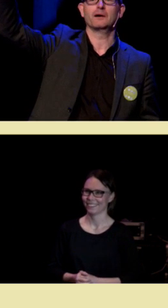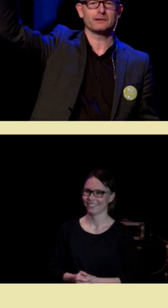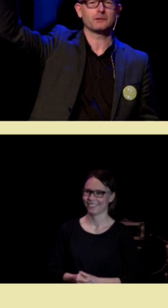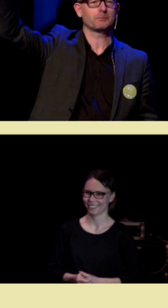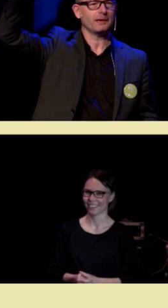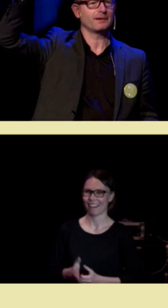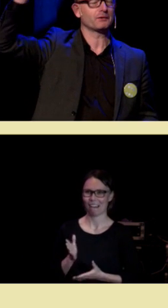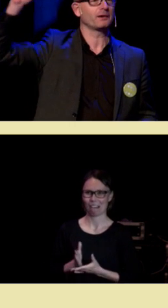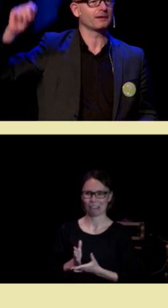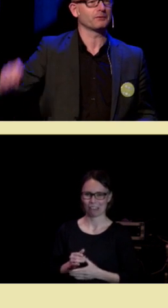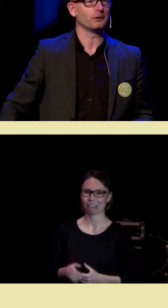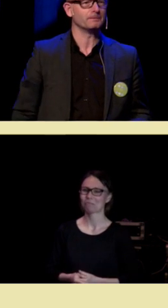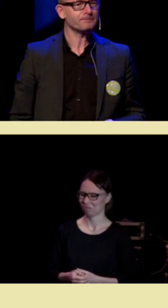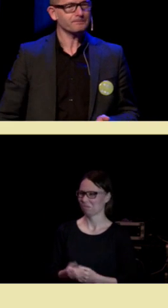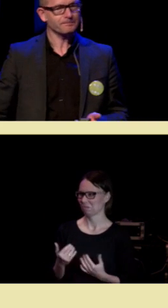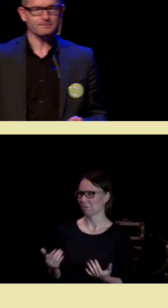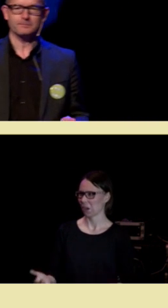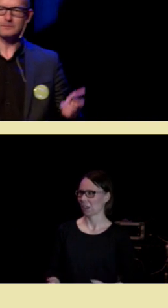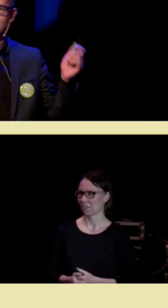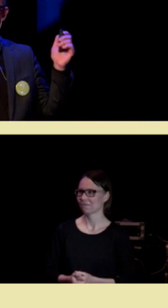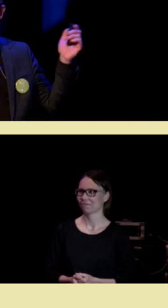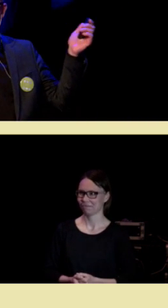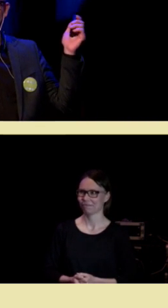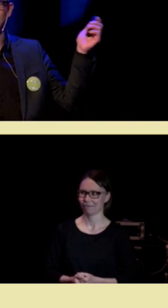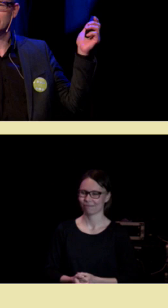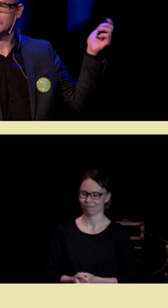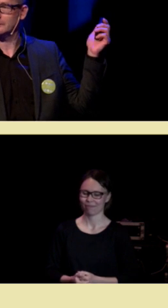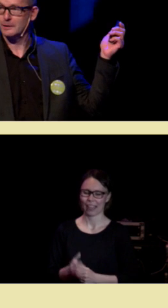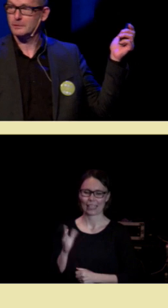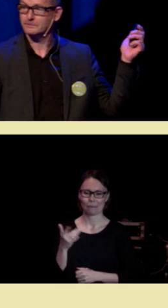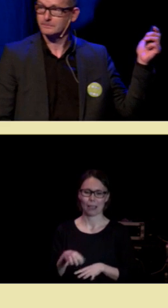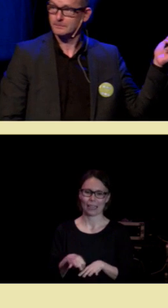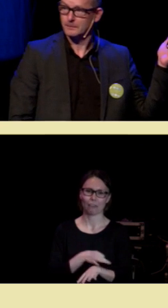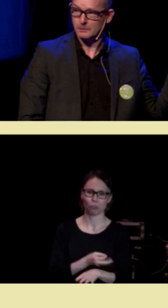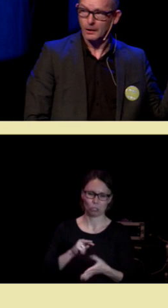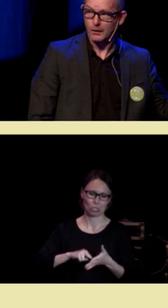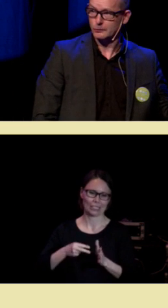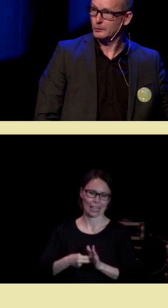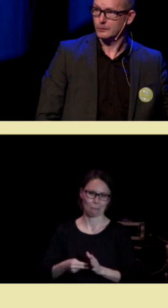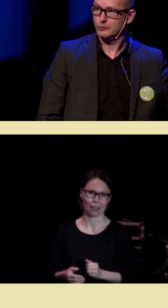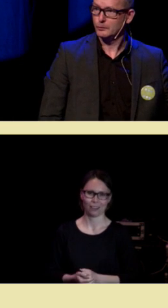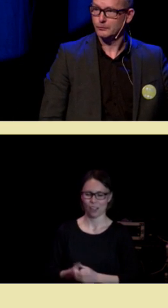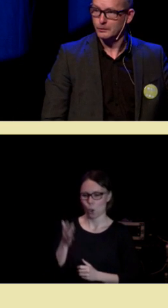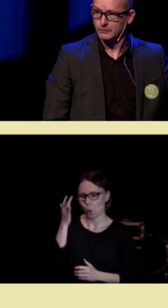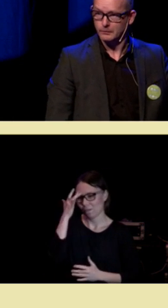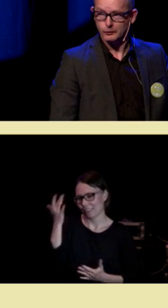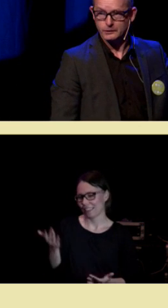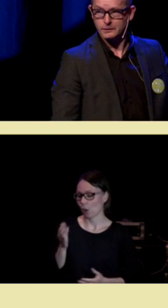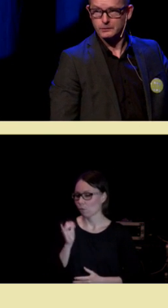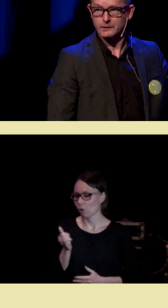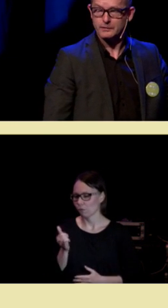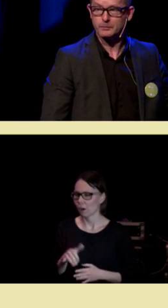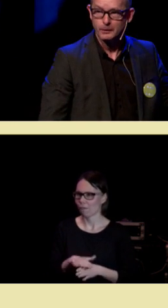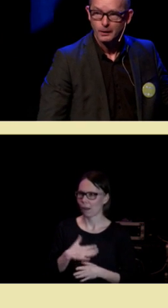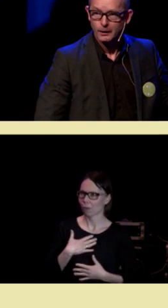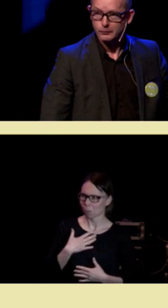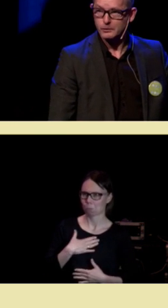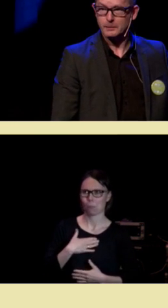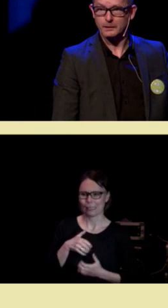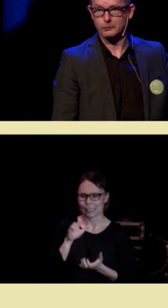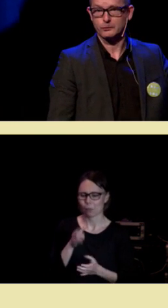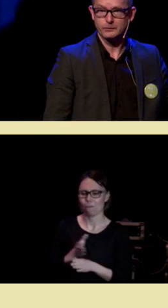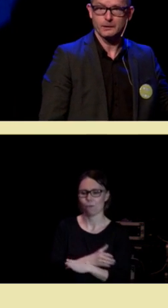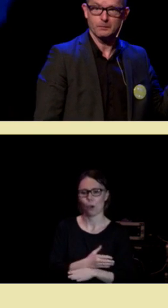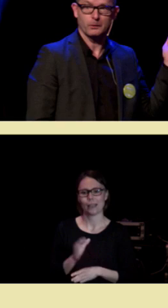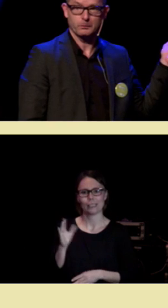Ja, nettopp. Ikke så rent få. Det er speilnevronsystemet. Man ante jo hvorfor vi følte trangt å jespe før